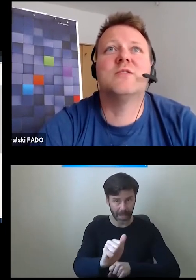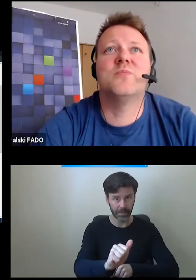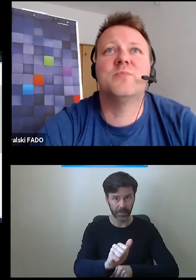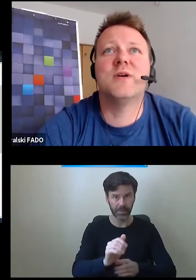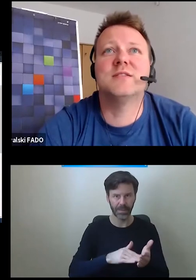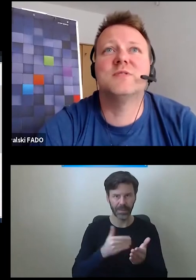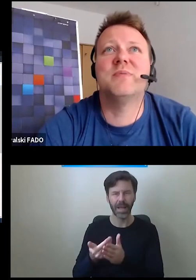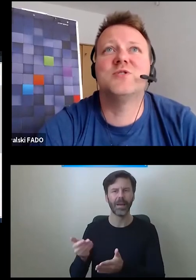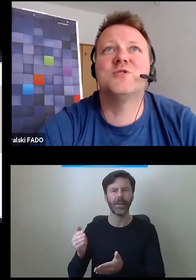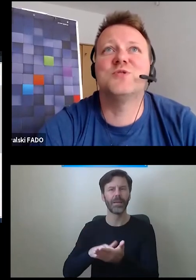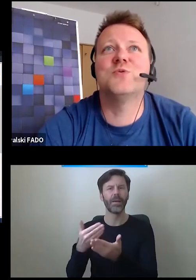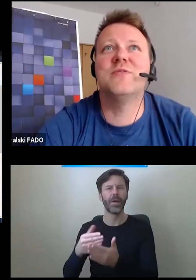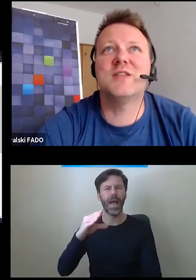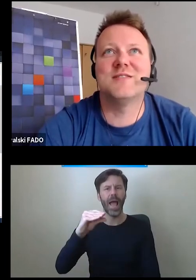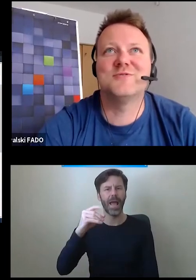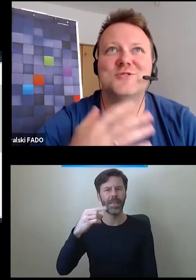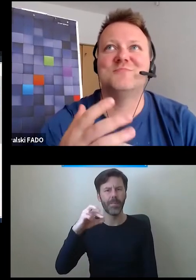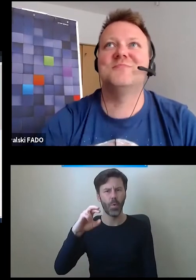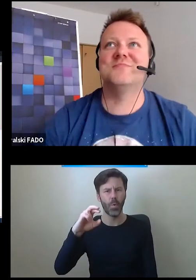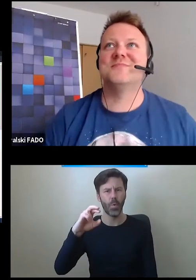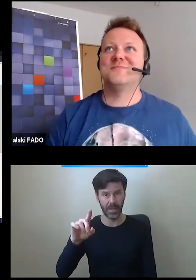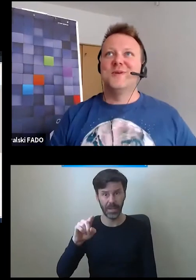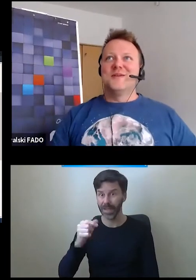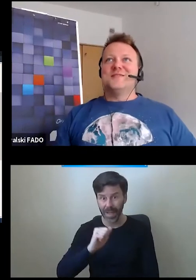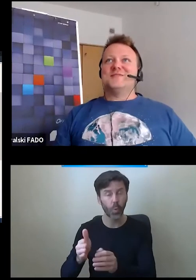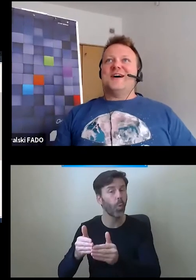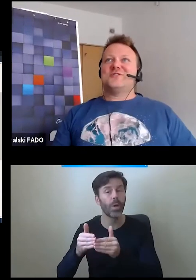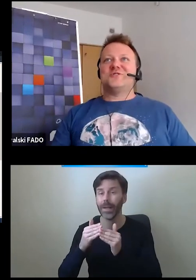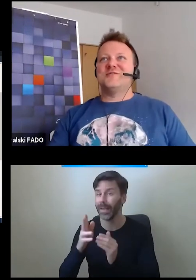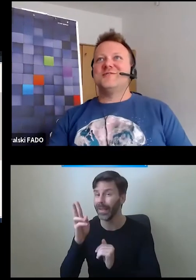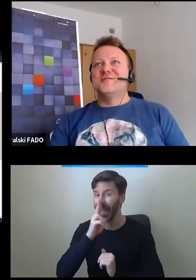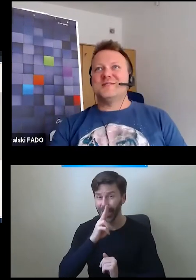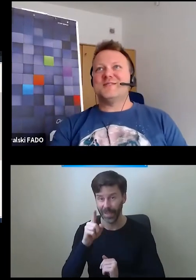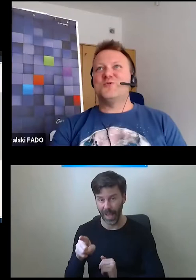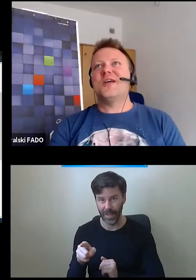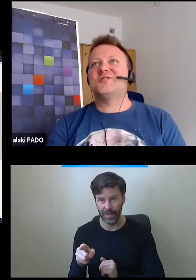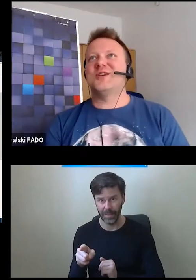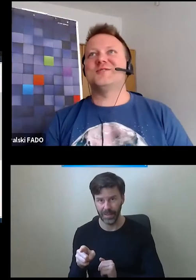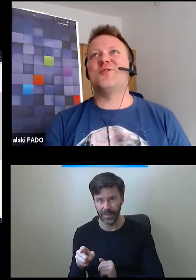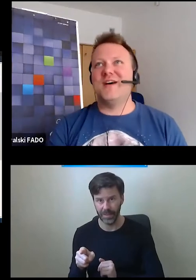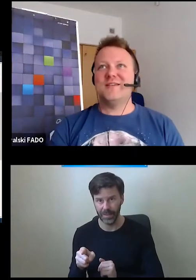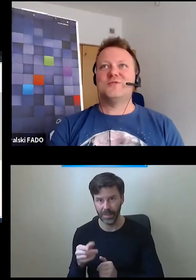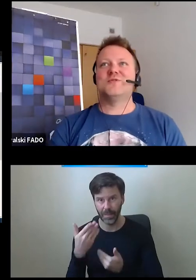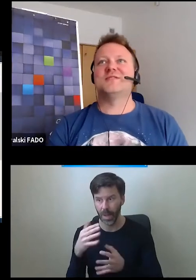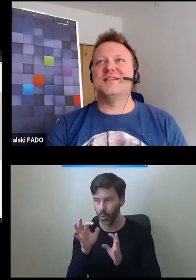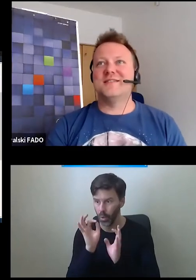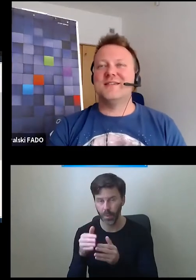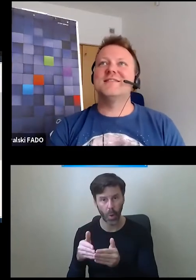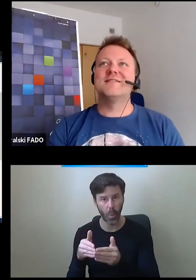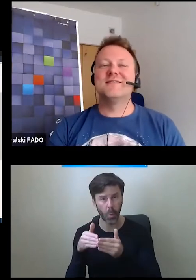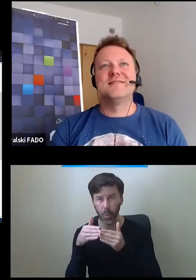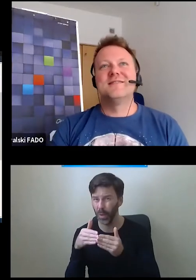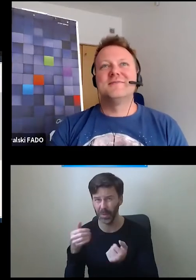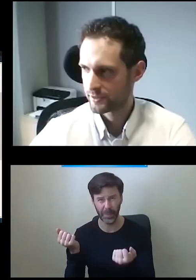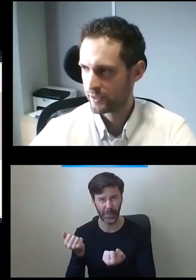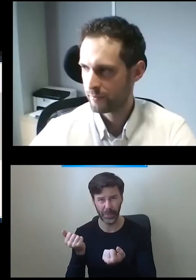Edynburga, który Pan pokazał, jest bardzo dobrze ukryty, czyli jest aż za skutecznie schowane rozwiązanie, tak?